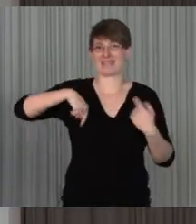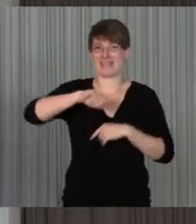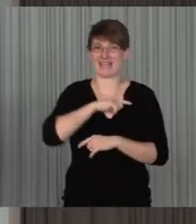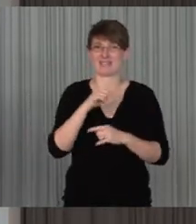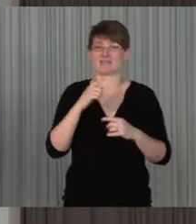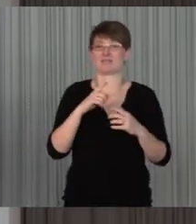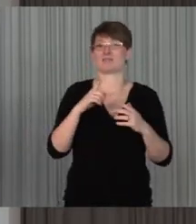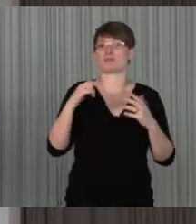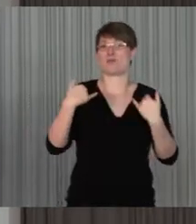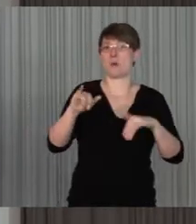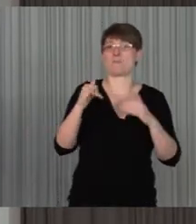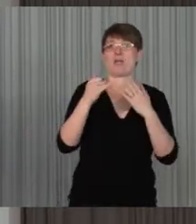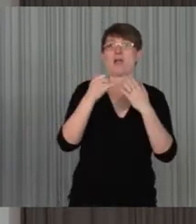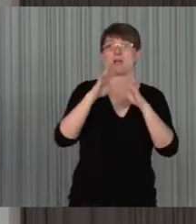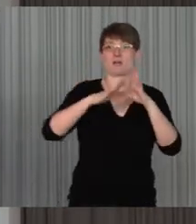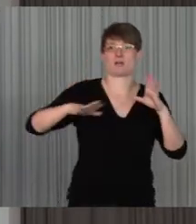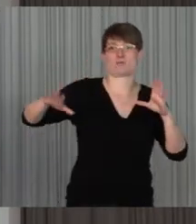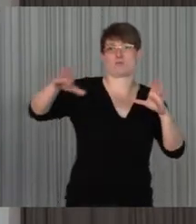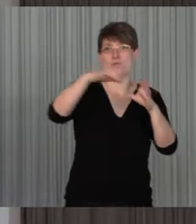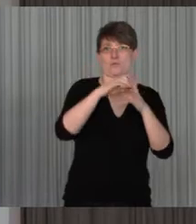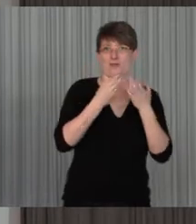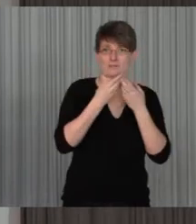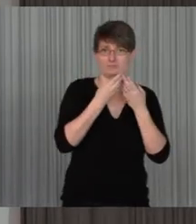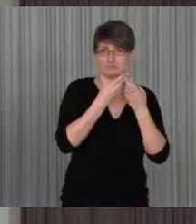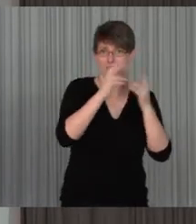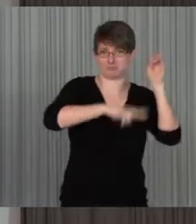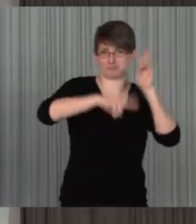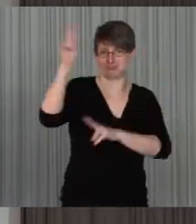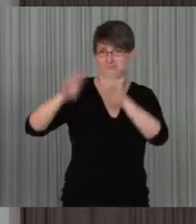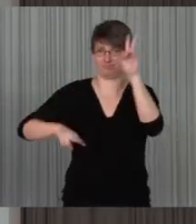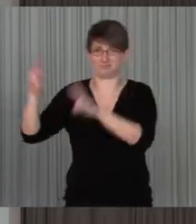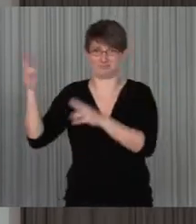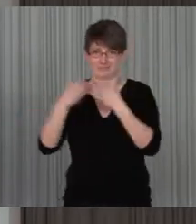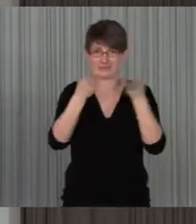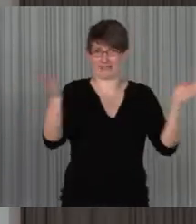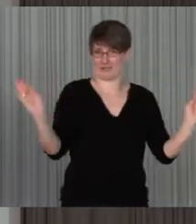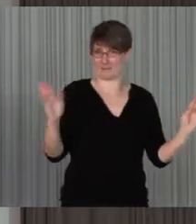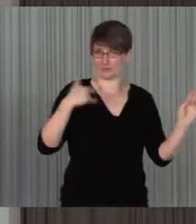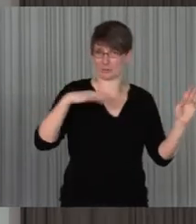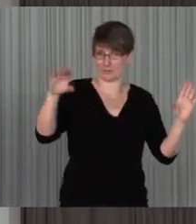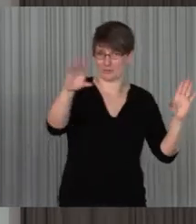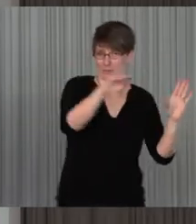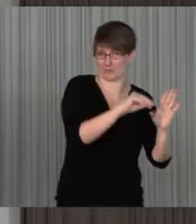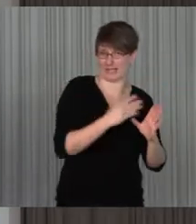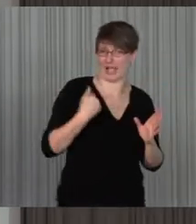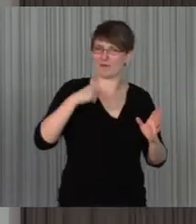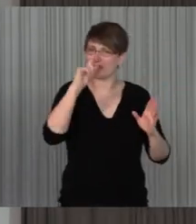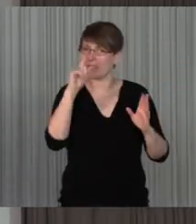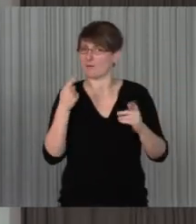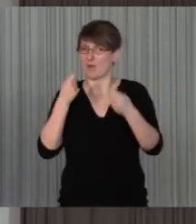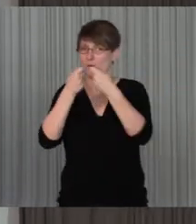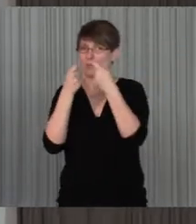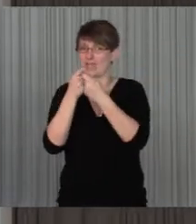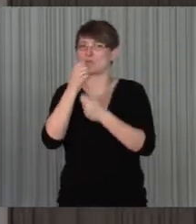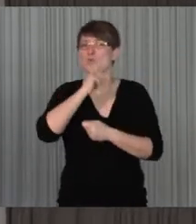also in einer noch heterogener machen, aber wenn Sie einmal den Kontakt dazu gekriegt haben und wissen, sozusagen in den jüdlichen Kennenlern,